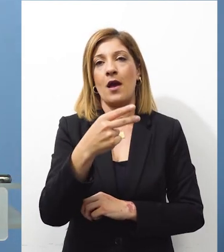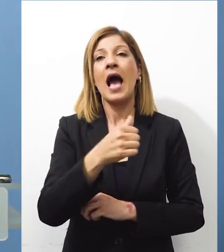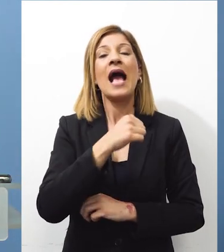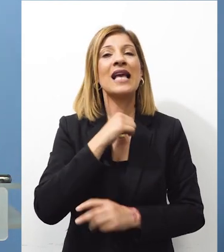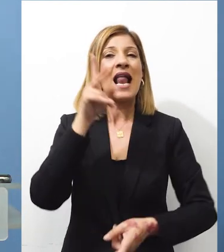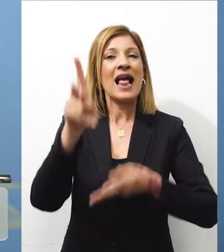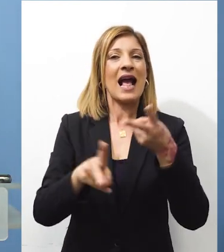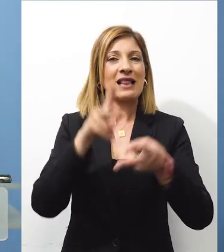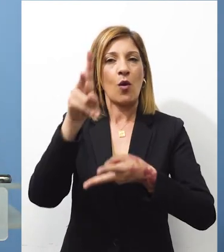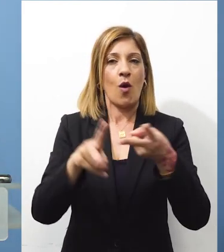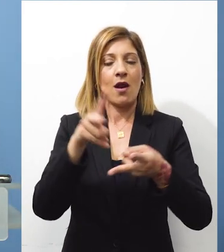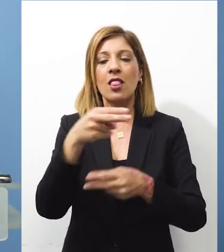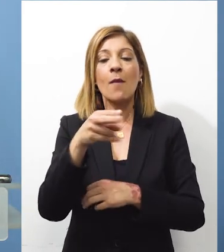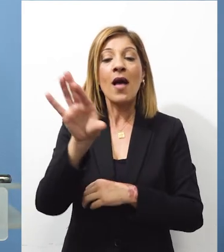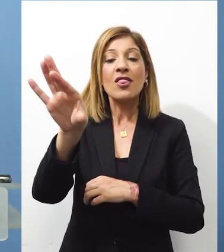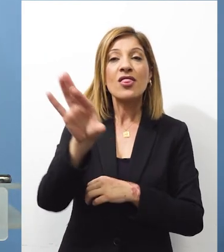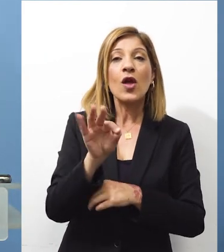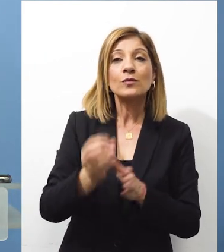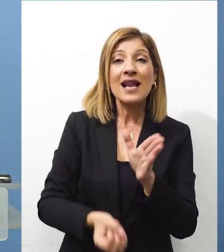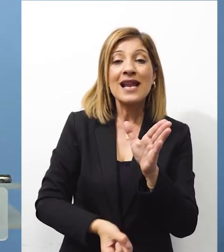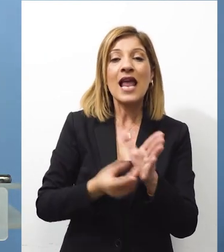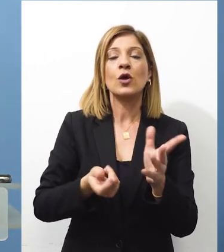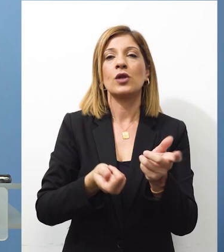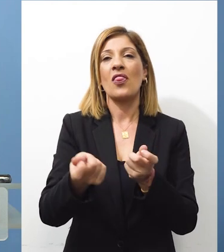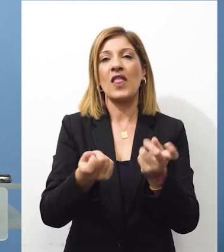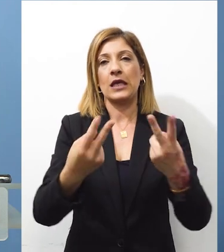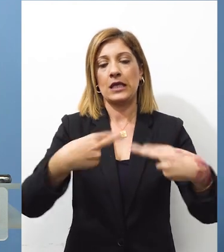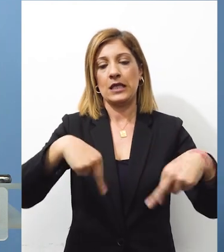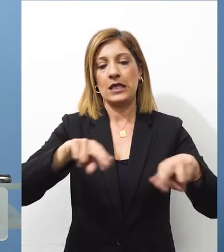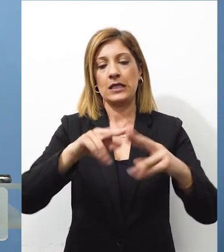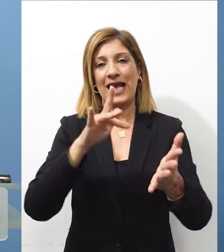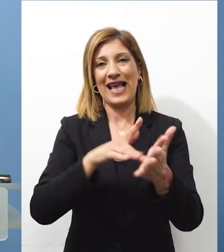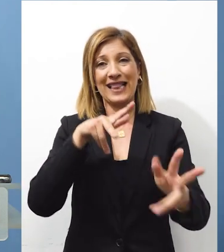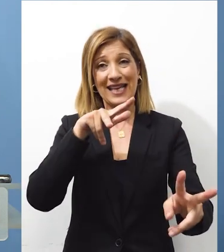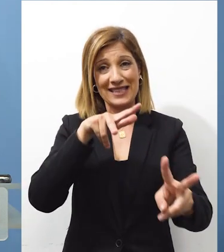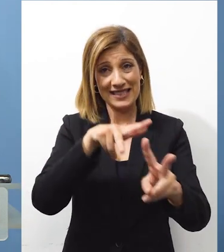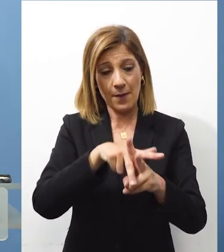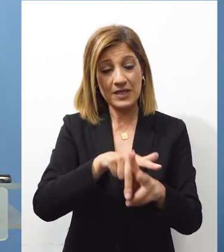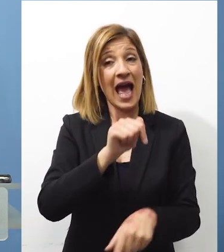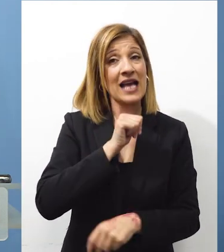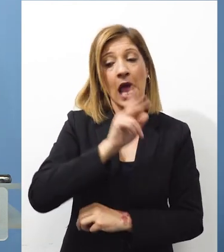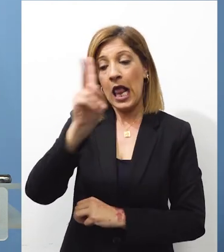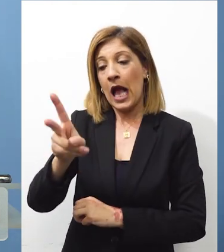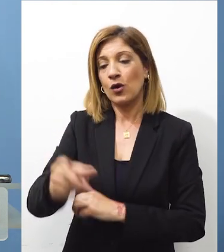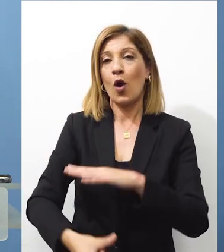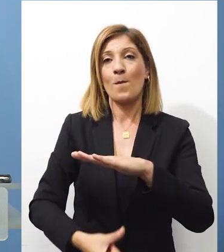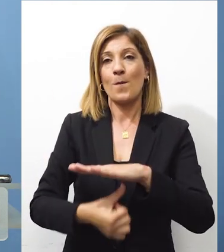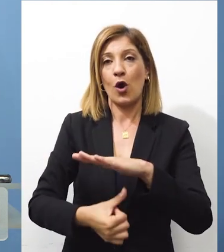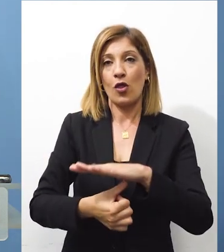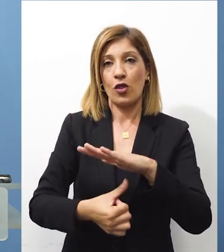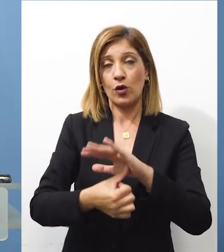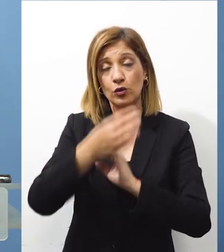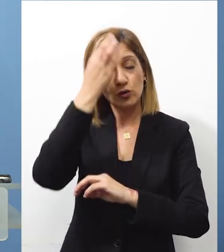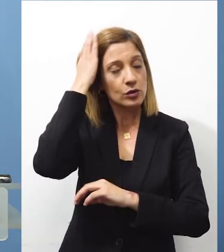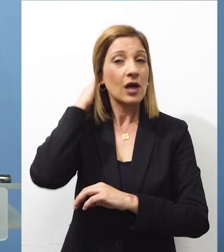αναφορικά με τον διορισμό του νέου διοικητή της Κεντρικής Τράπεζας λέγοντας χαρακτηριστικά ότι στη